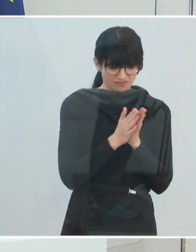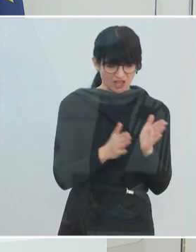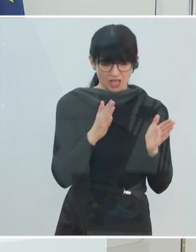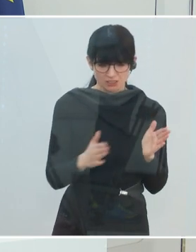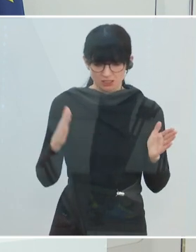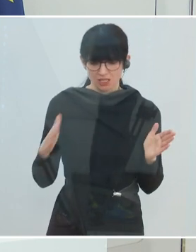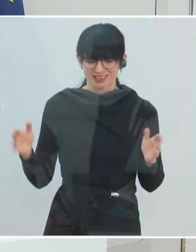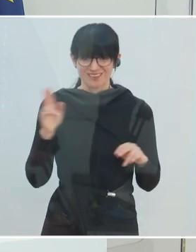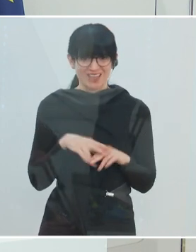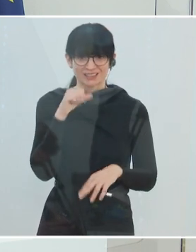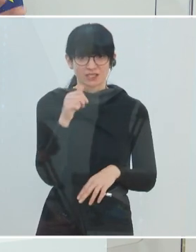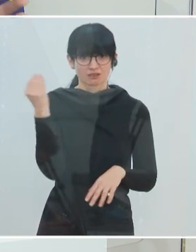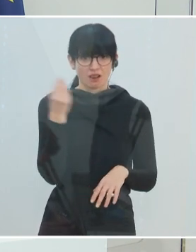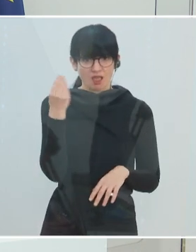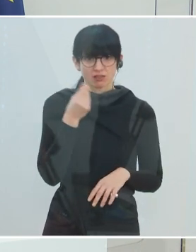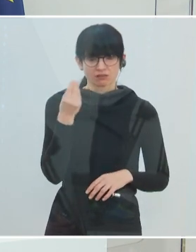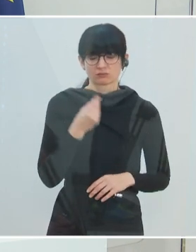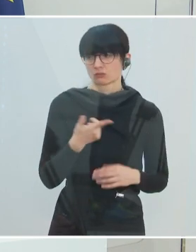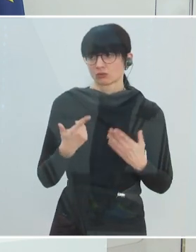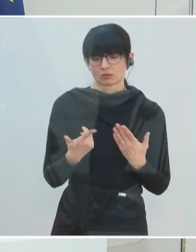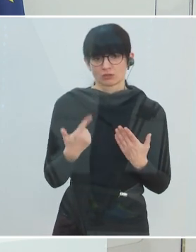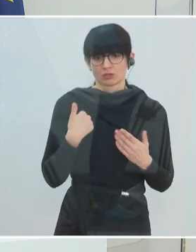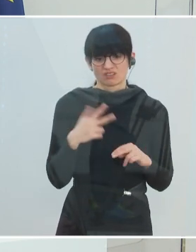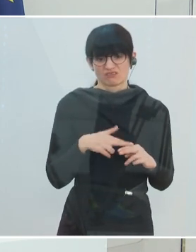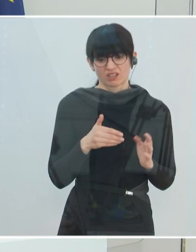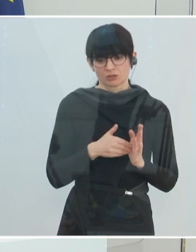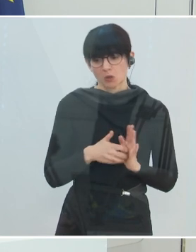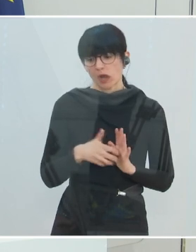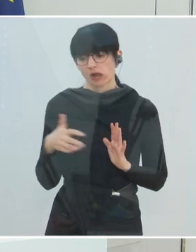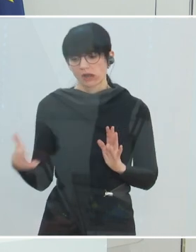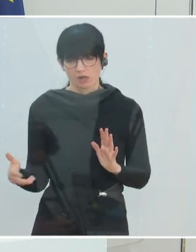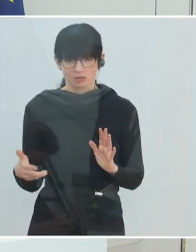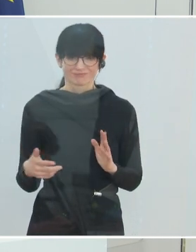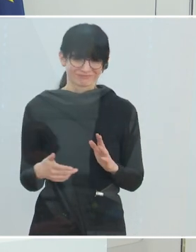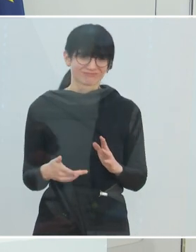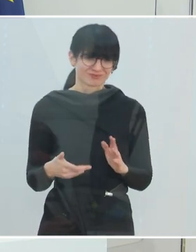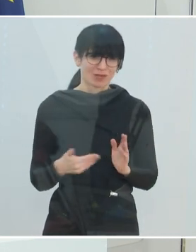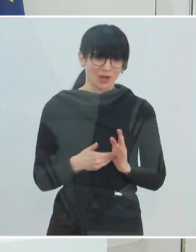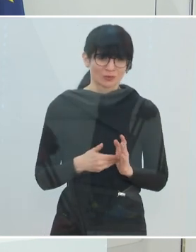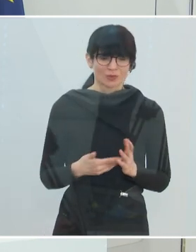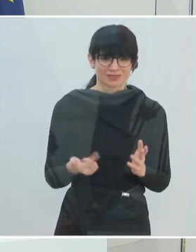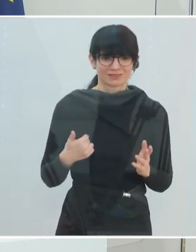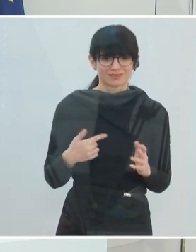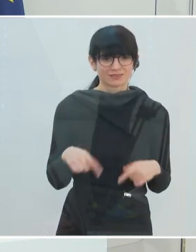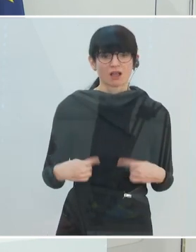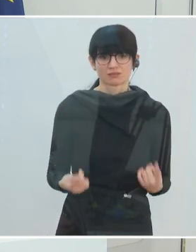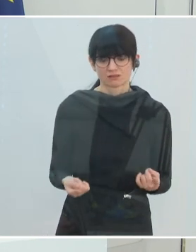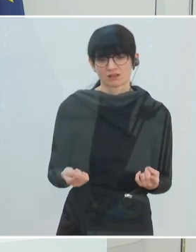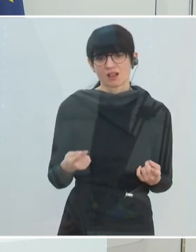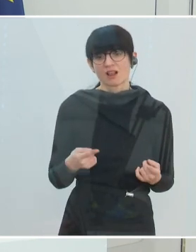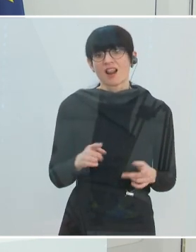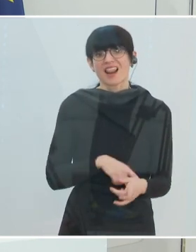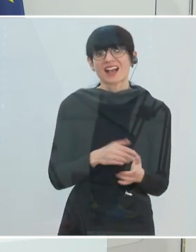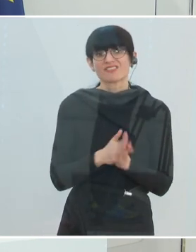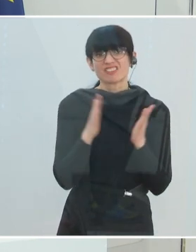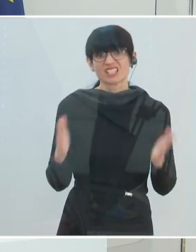manches nicht erlernen und wenn das jetzt sich doch noch etwas ziehen wird und es wird sich noch etwas ziehen, dann kann es wirklich so sein,